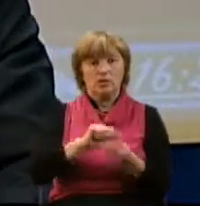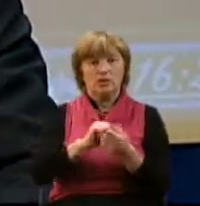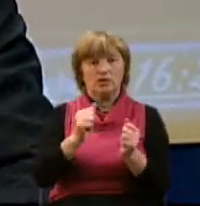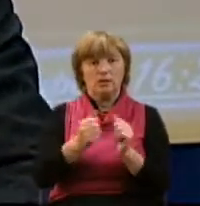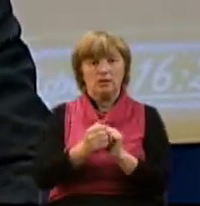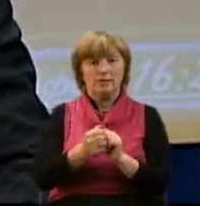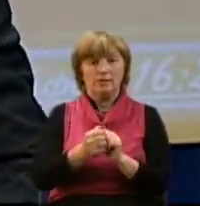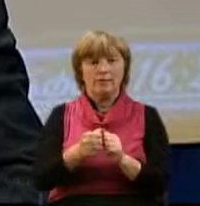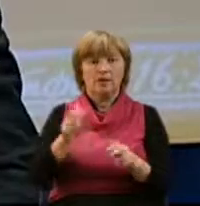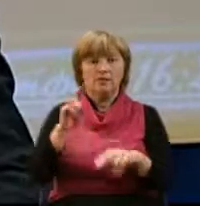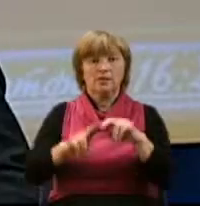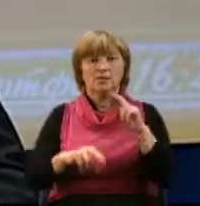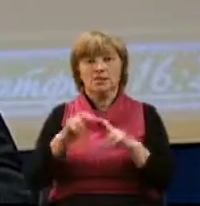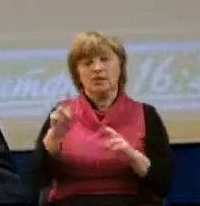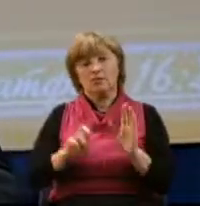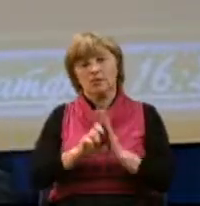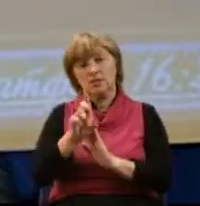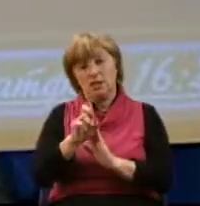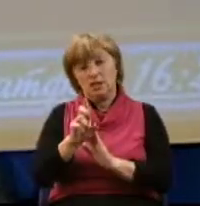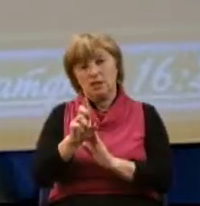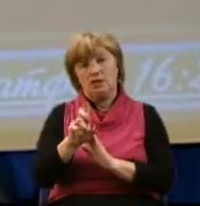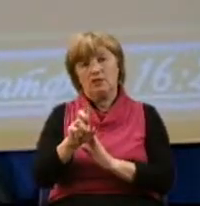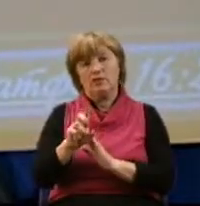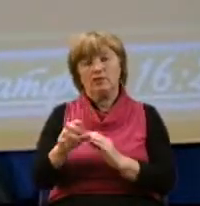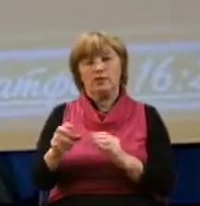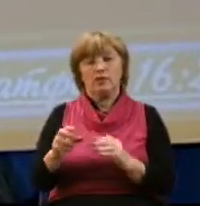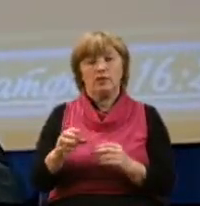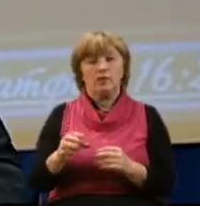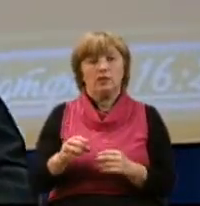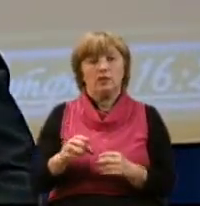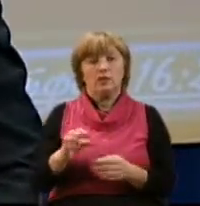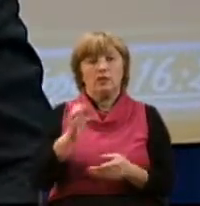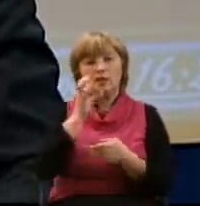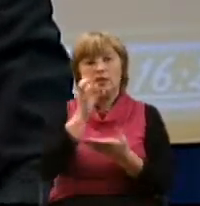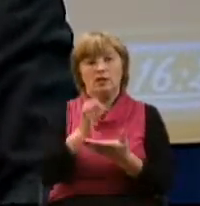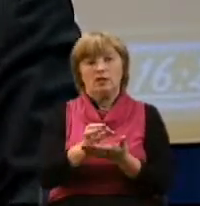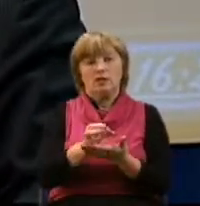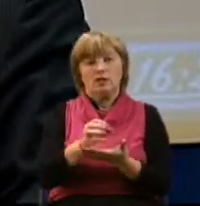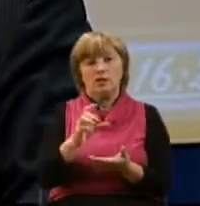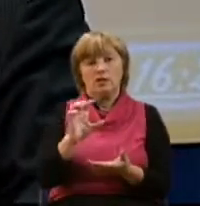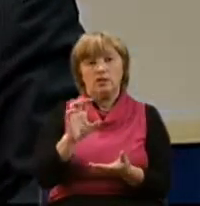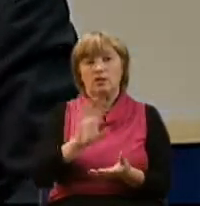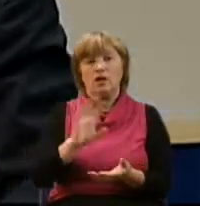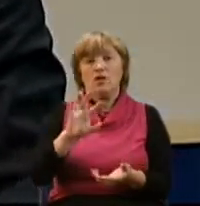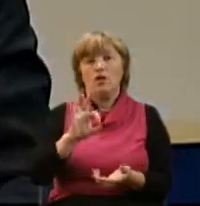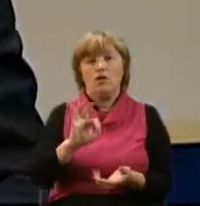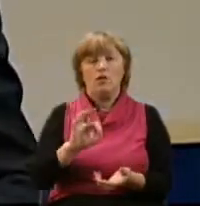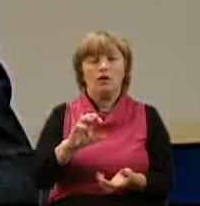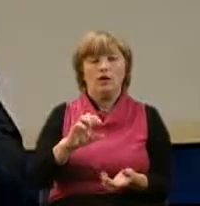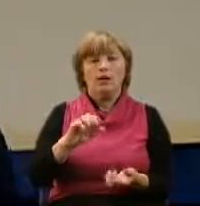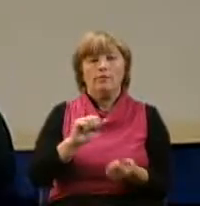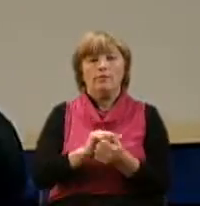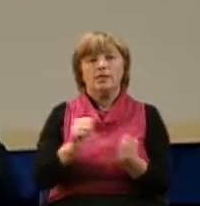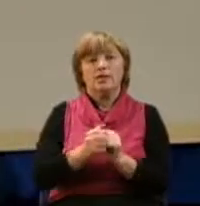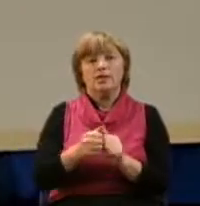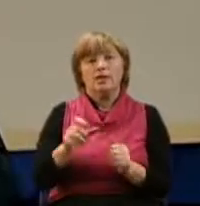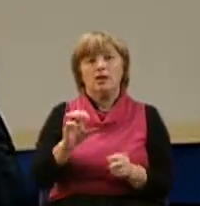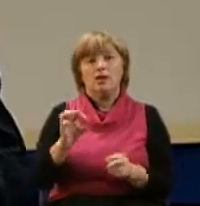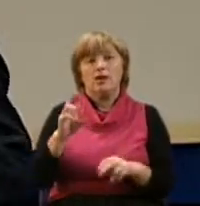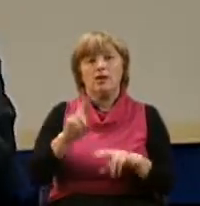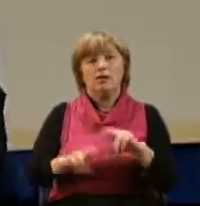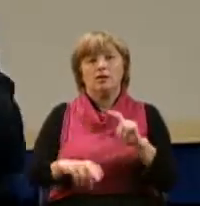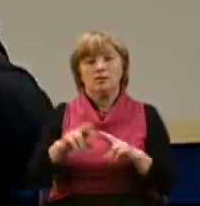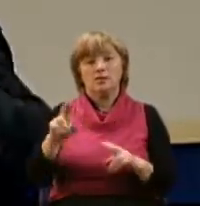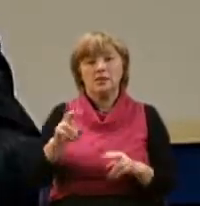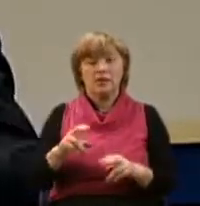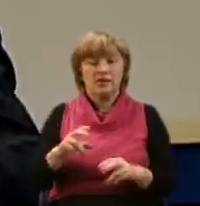церковь мою, и врата ада не одолеют ее, речь идет не о Петре, как основателе церкви